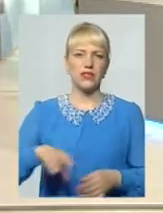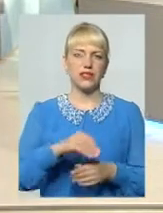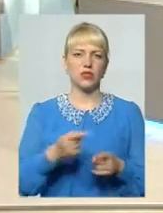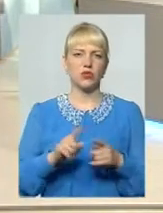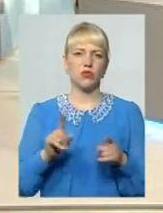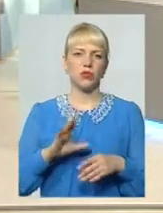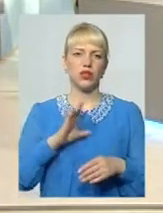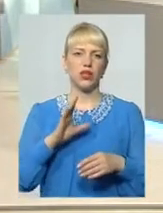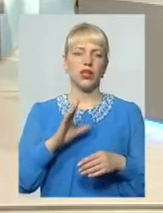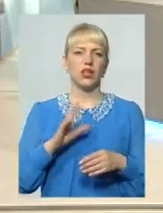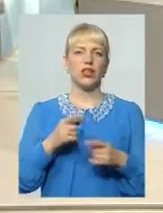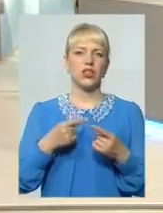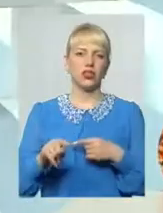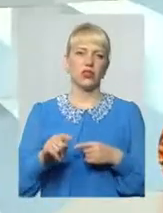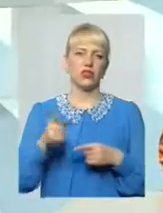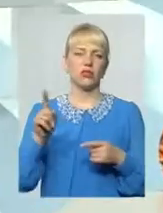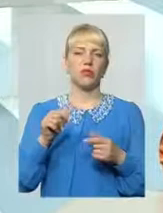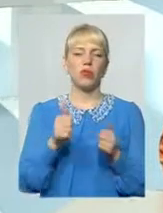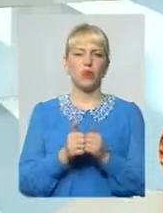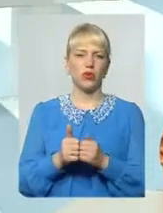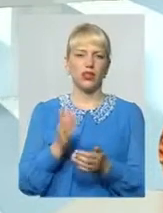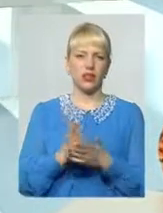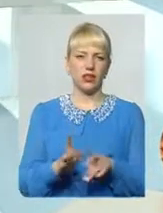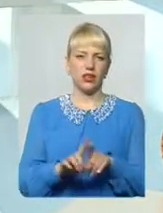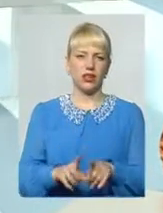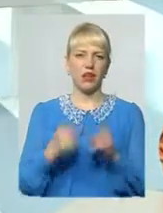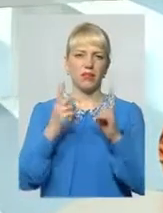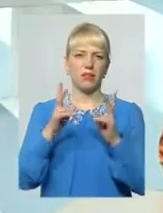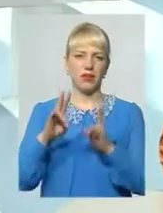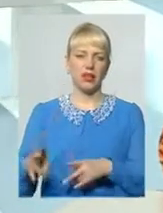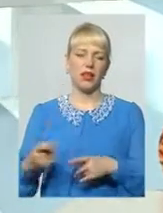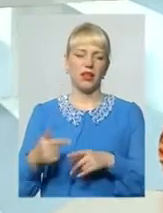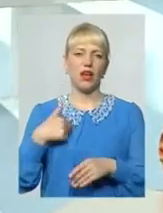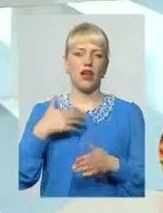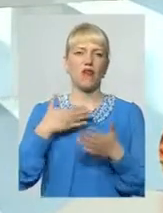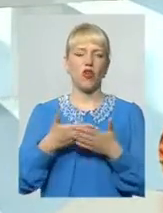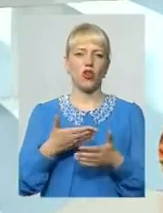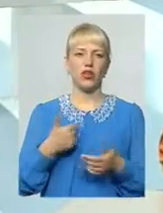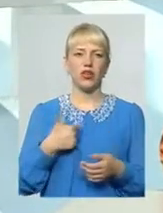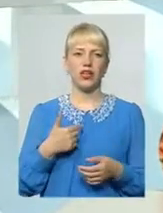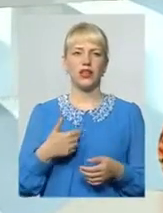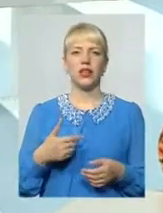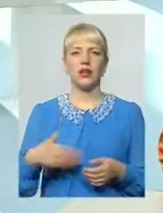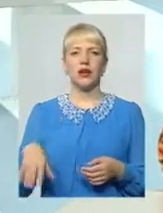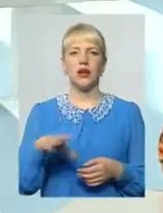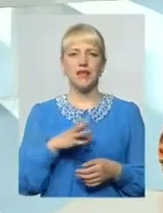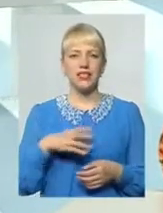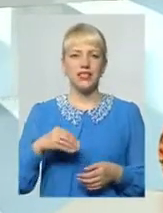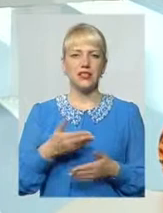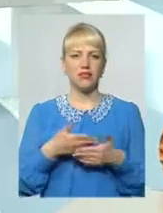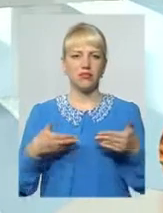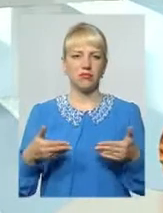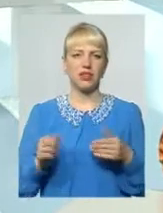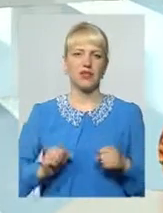Тому що поряд є отака біда І тому, так як я волонтер і наші волонтери, ми вдаємося до того, щоб